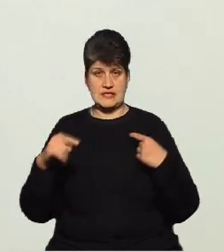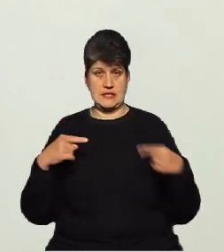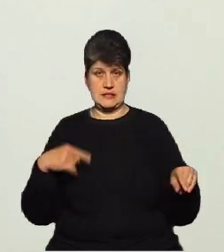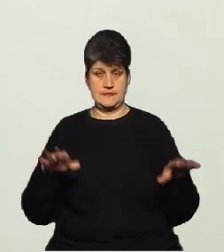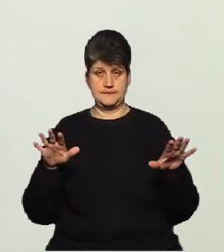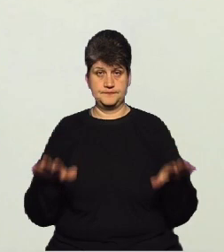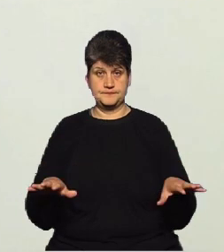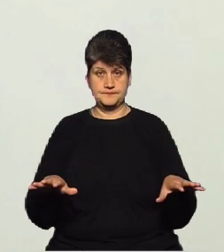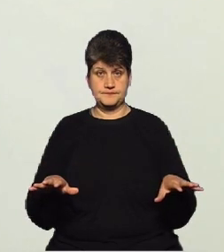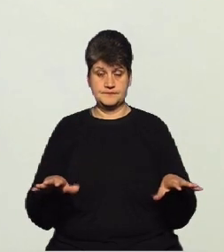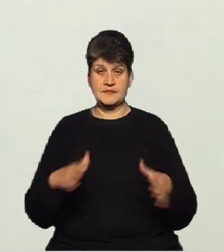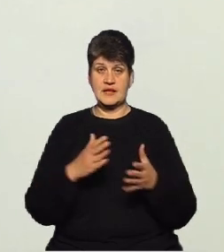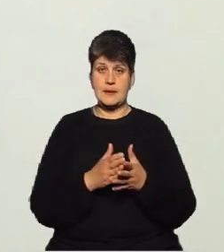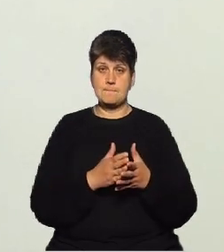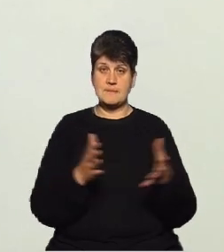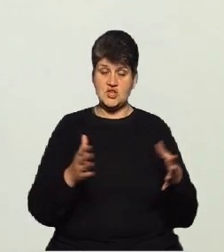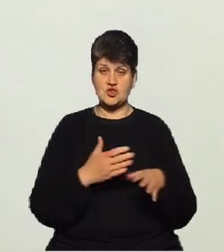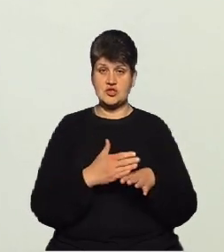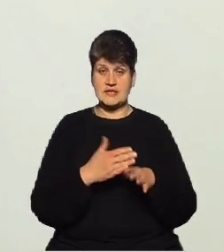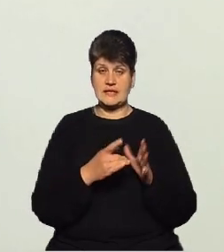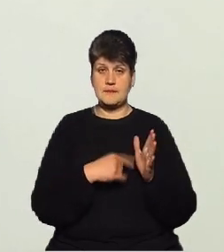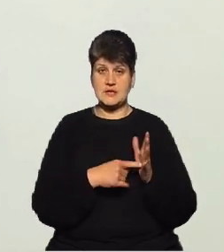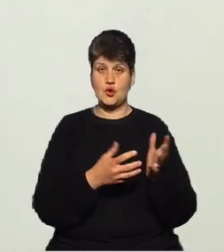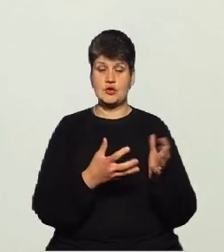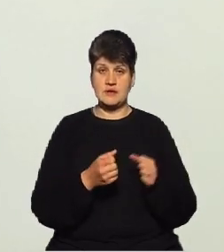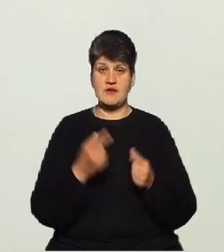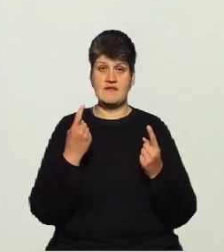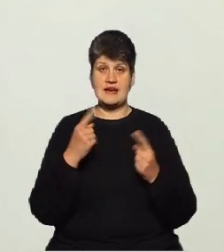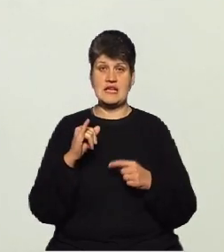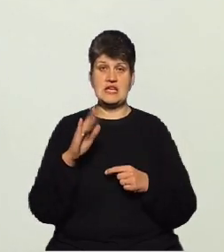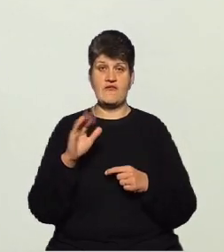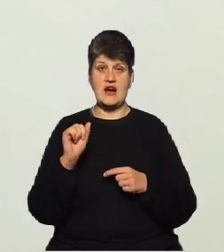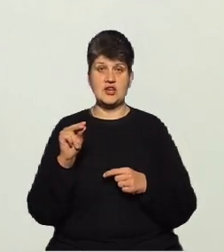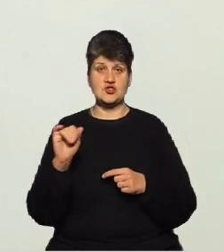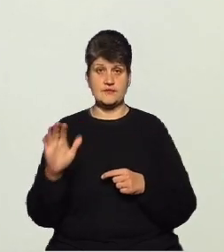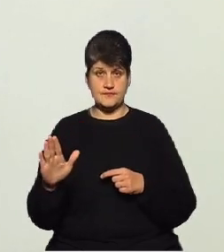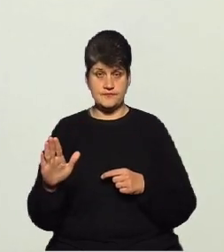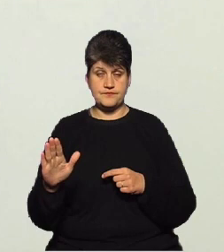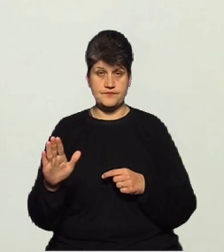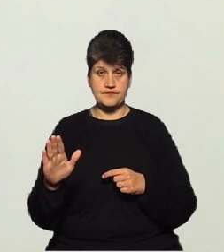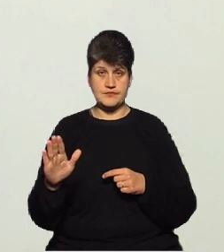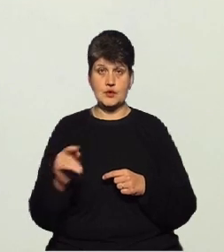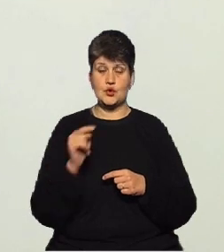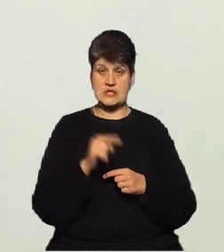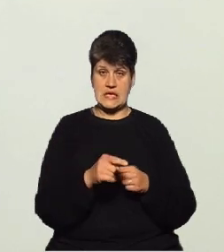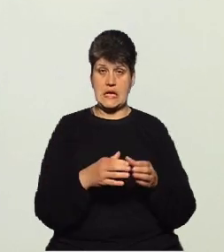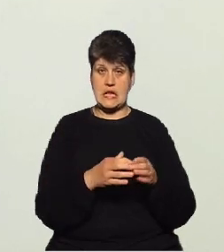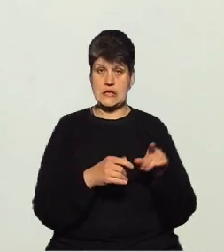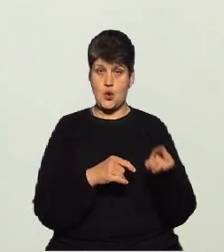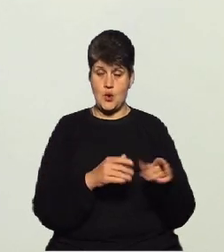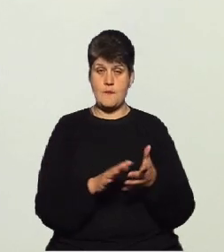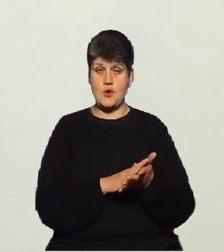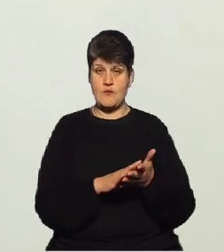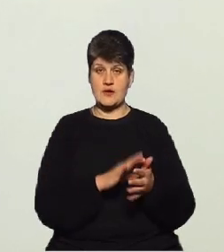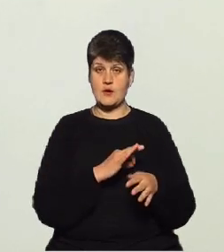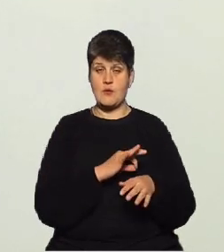Є більша частина міста, яка отримує воду з Верхньовачівського водозабору. Щодо цієї категорії споживачів промивання мереж про воду з кілька